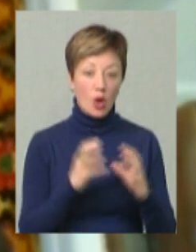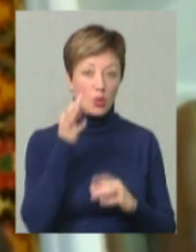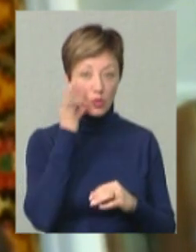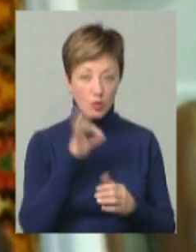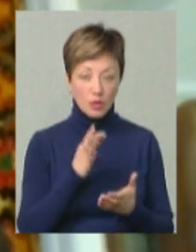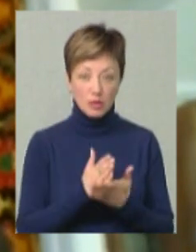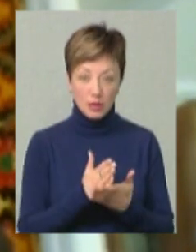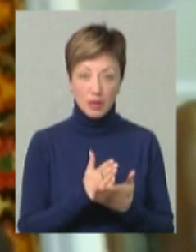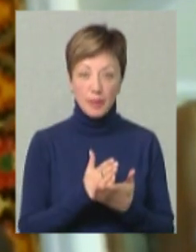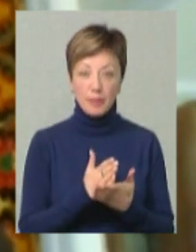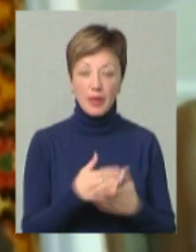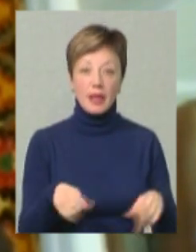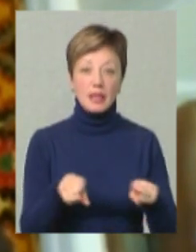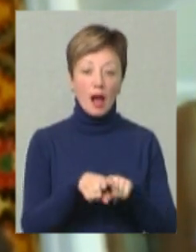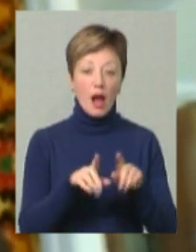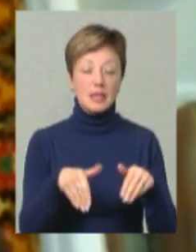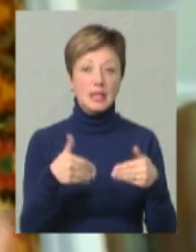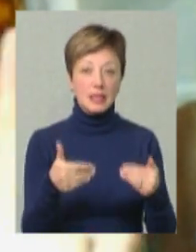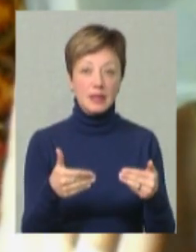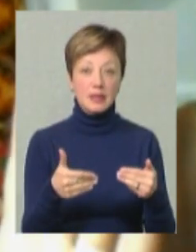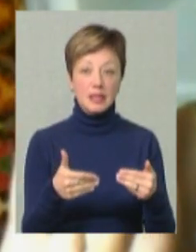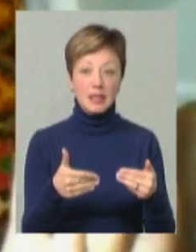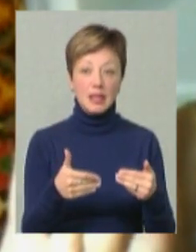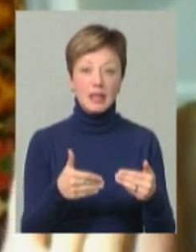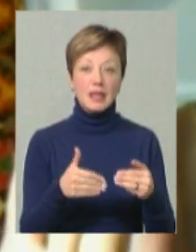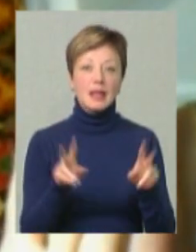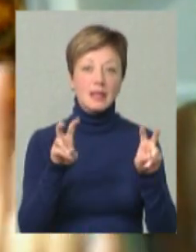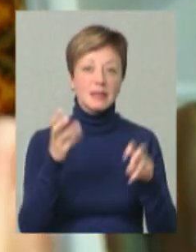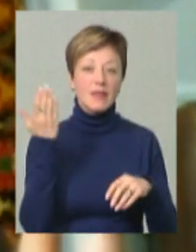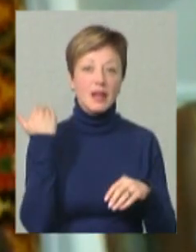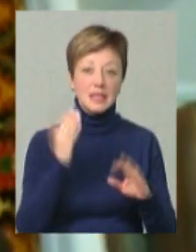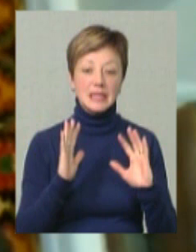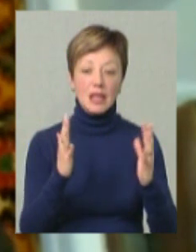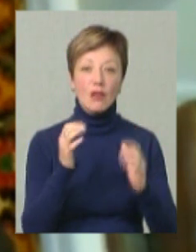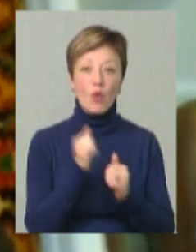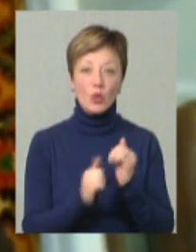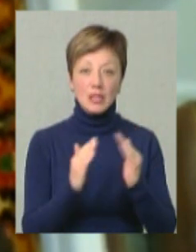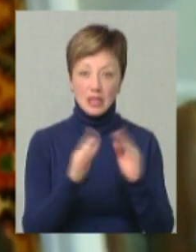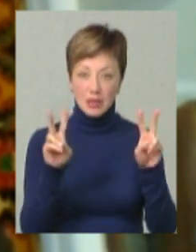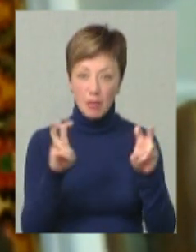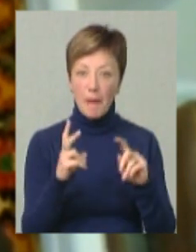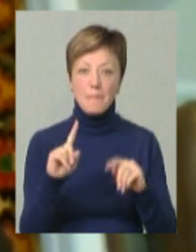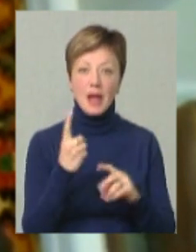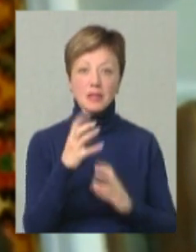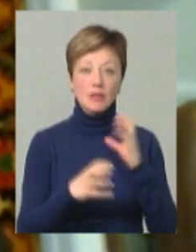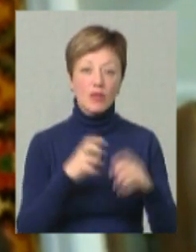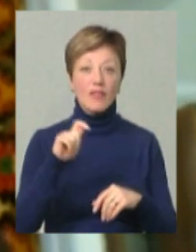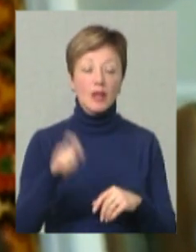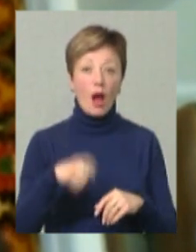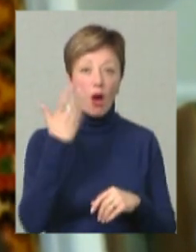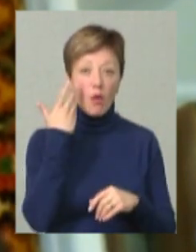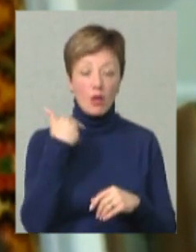досвід. Тому що така ініціатива «Сади в кожний дім» називалася під час Першої світової війни, коли